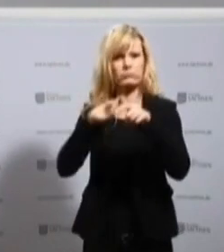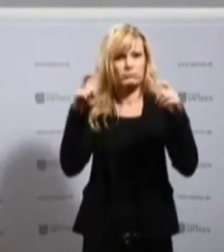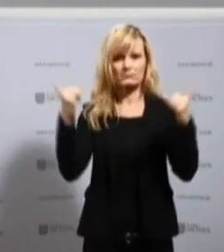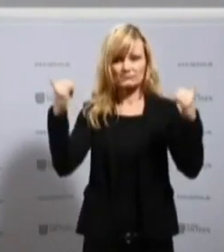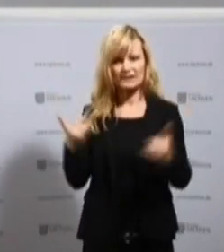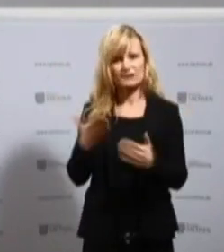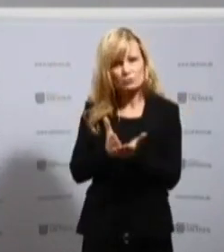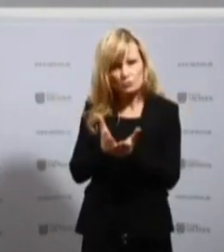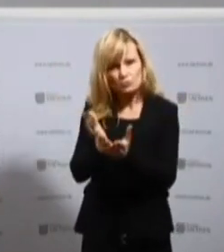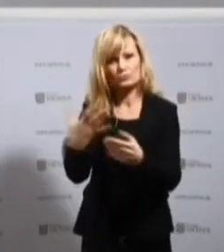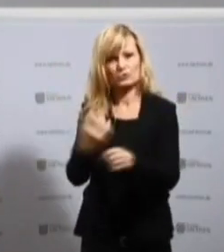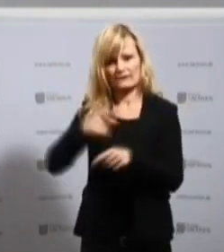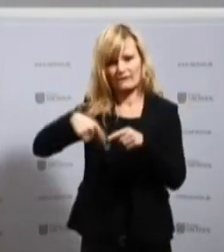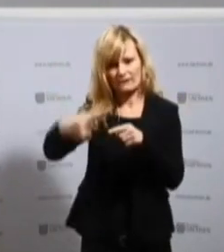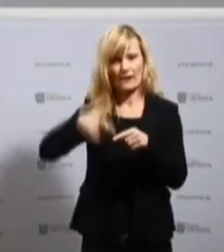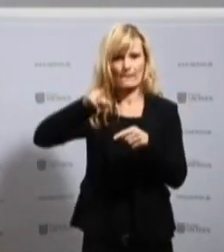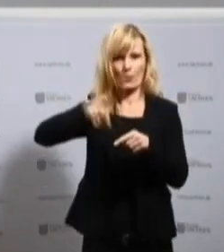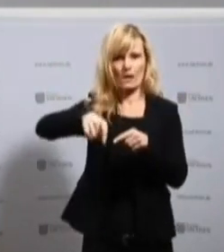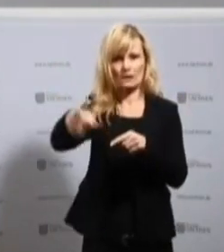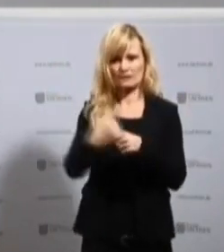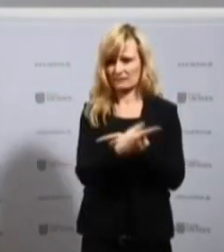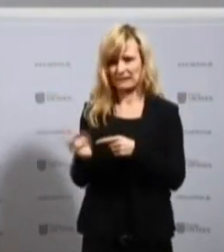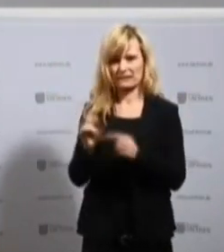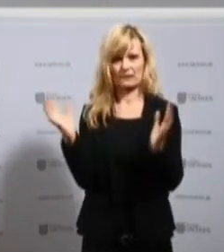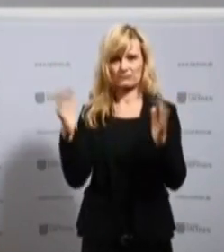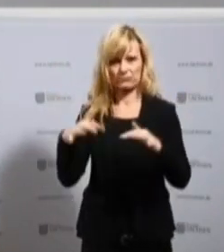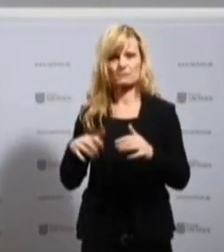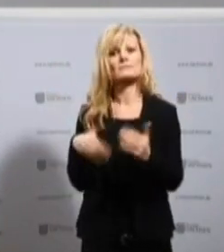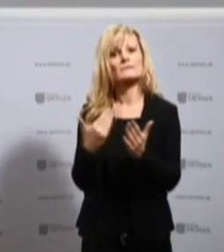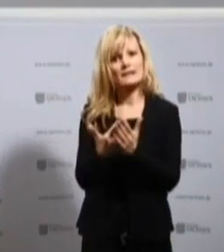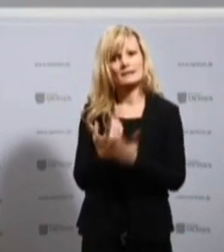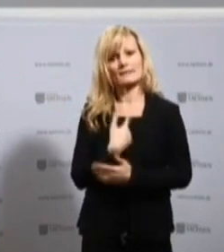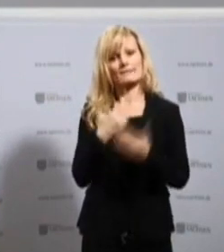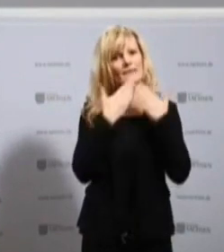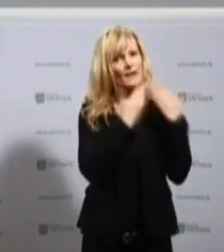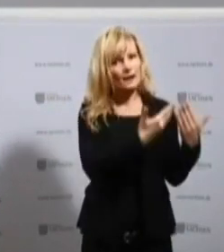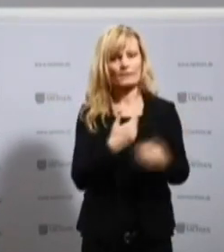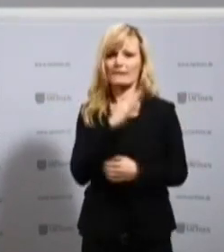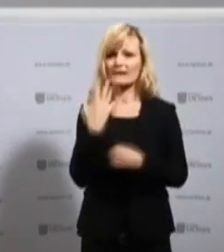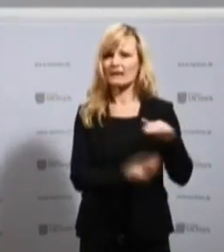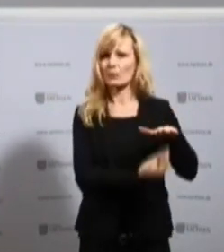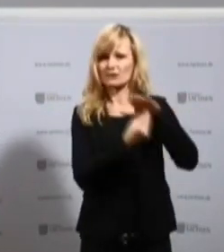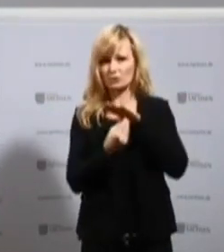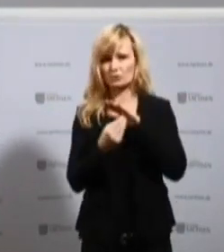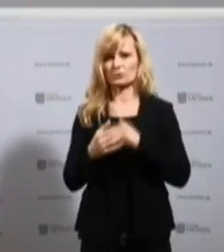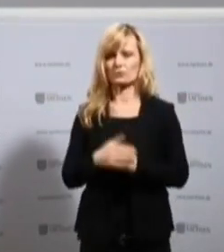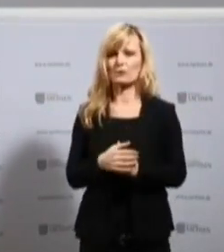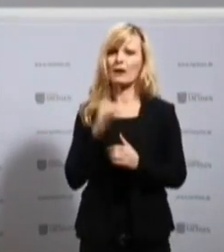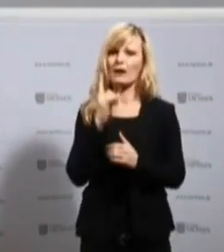gemeinsam kommen. Und ich bin Ihnen dankbar für viel Unterstützung, auch was die Frage angeht, der